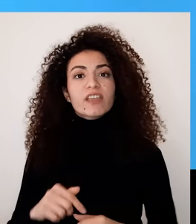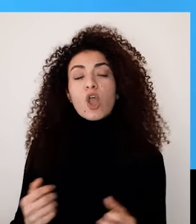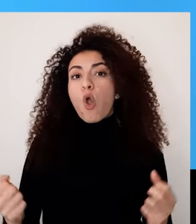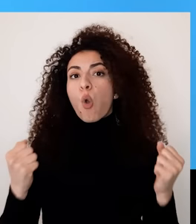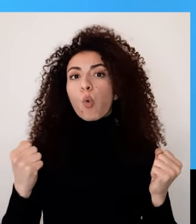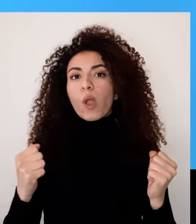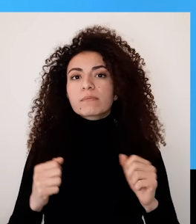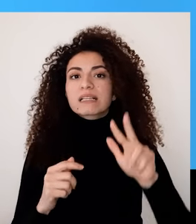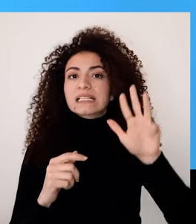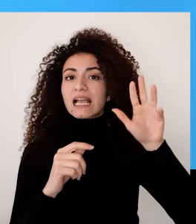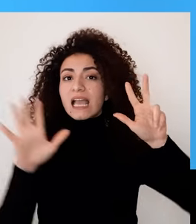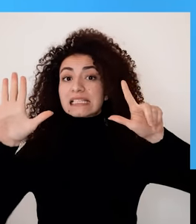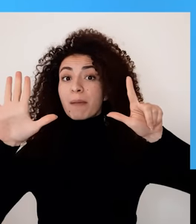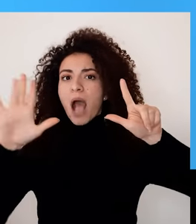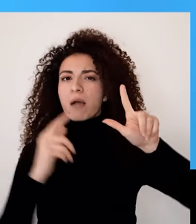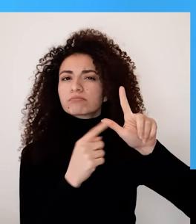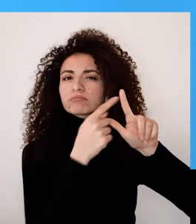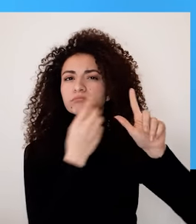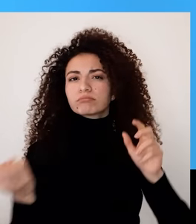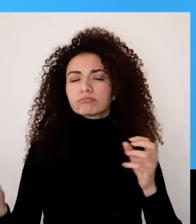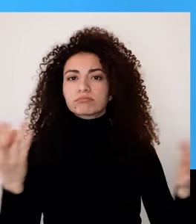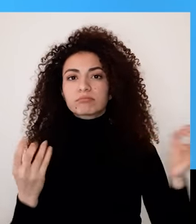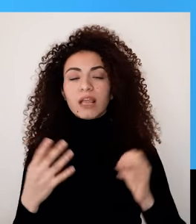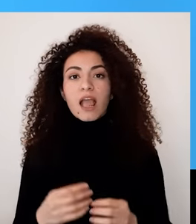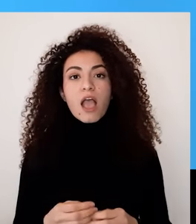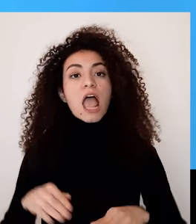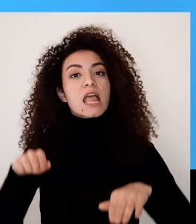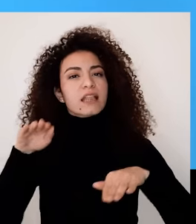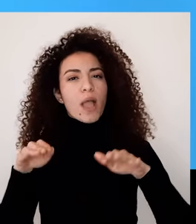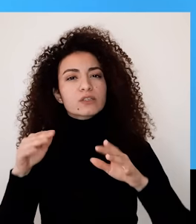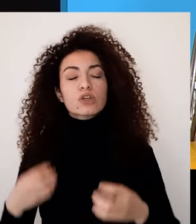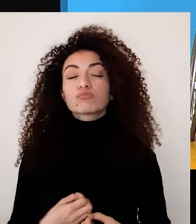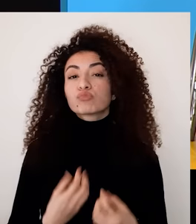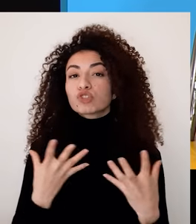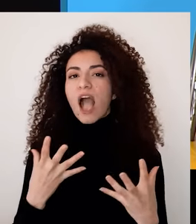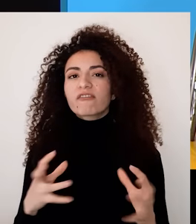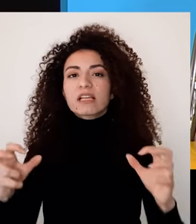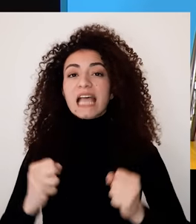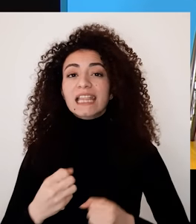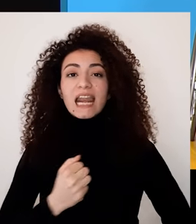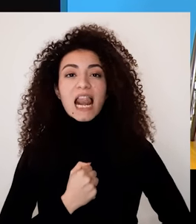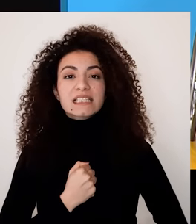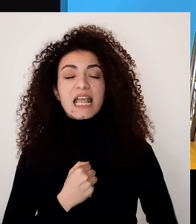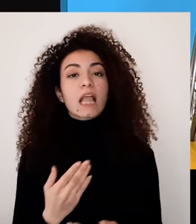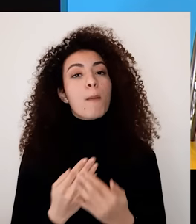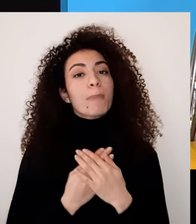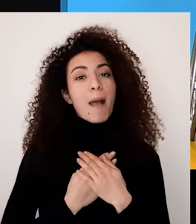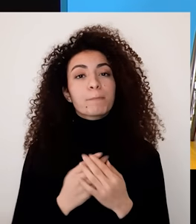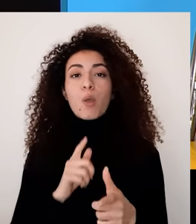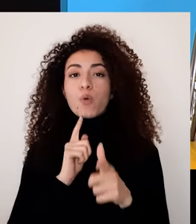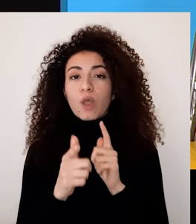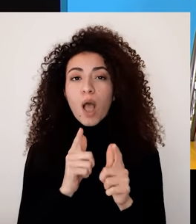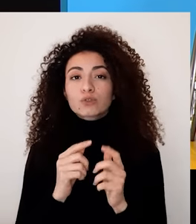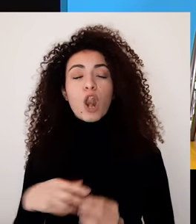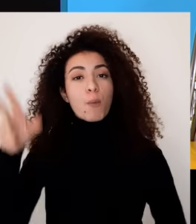بميز شتاينر بكتاب قوة القلب سبع مصادم القوة هي التوازن، الشغف، السيطرة على